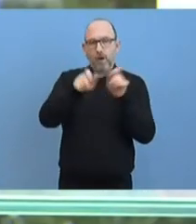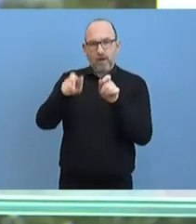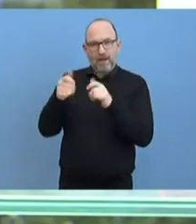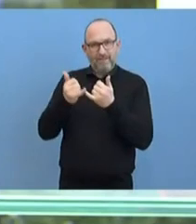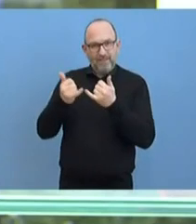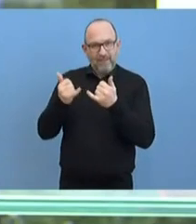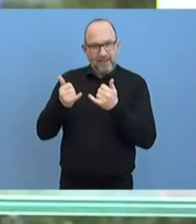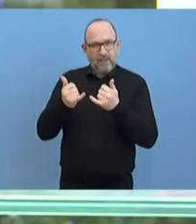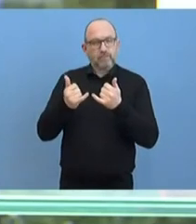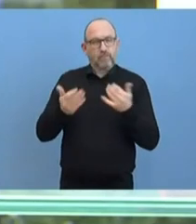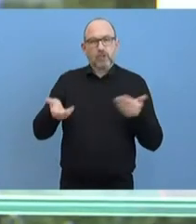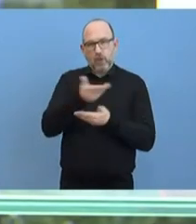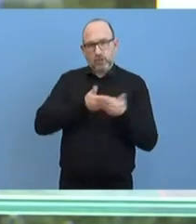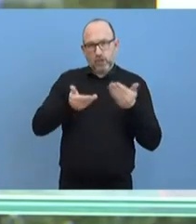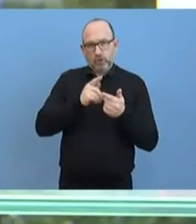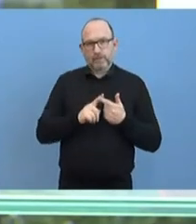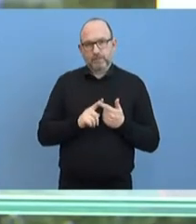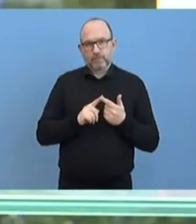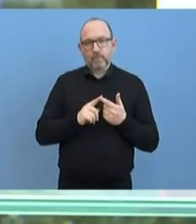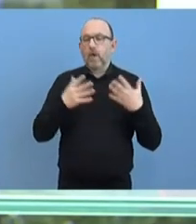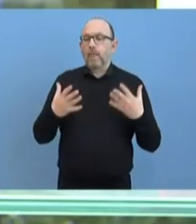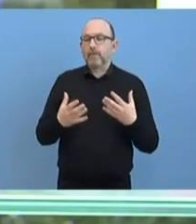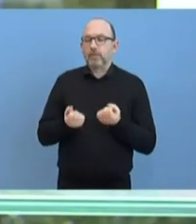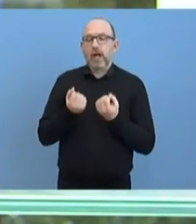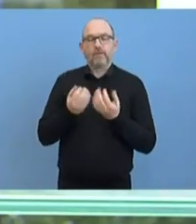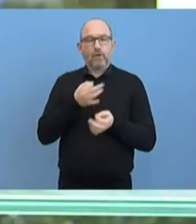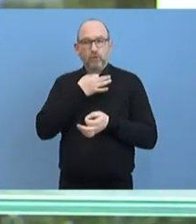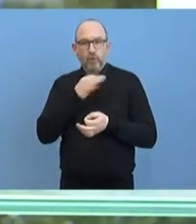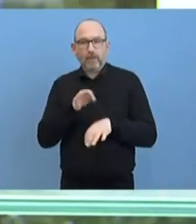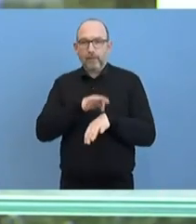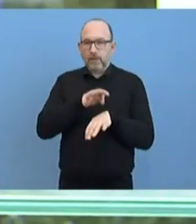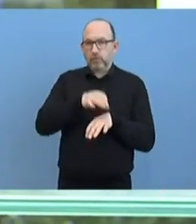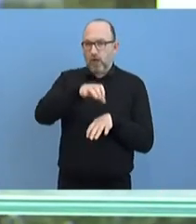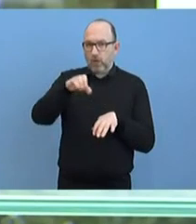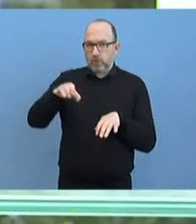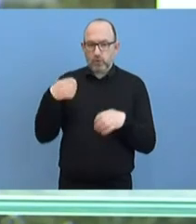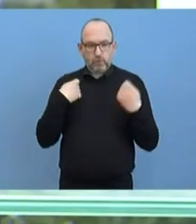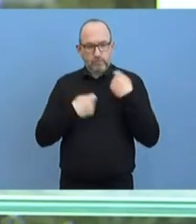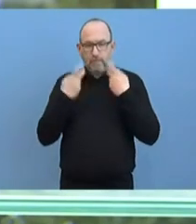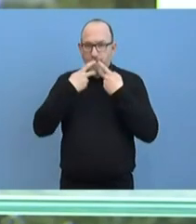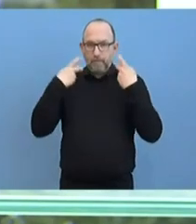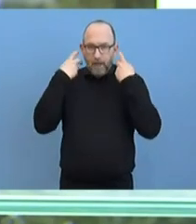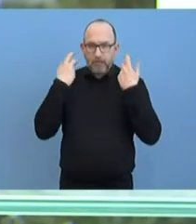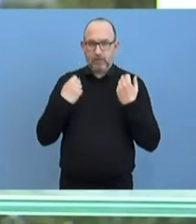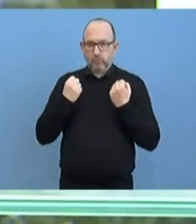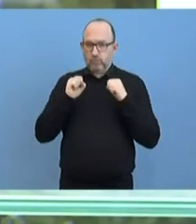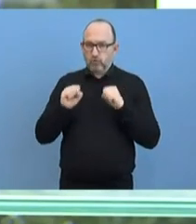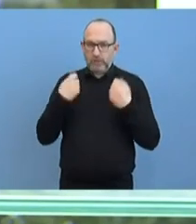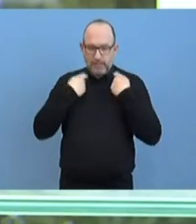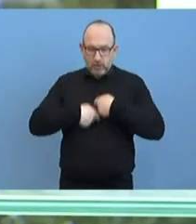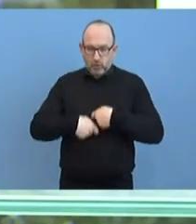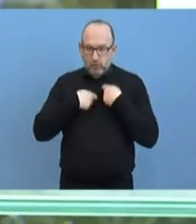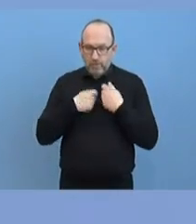über die Beschaffung, die Bereitstellung der notwendigen medizinischen Ausrüstung, Masken, Schutzanzüge und so weiter.